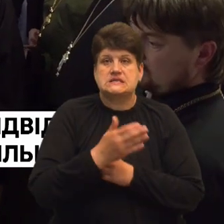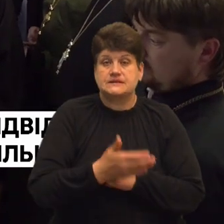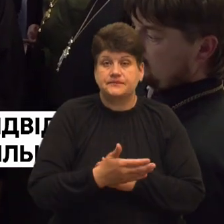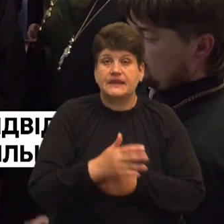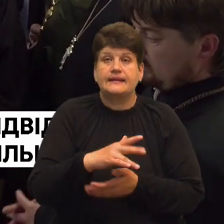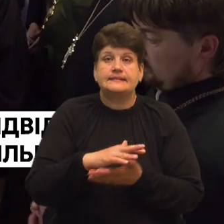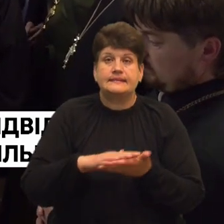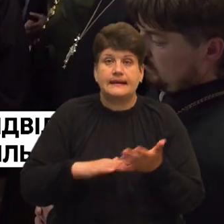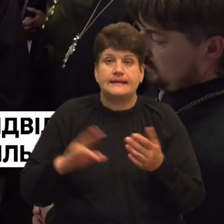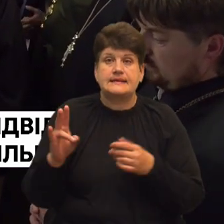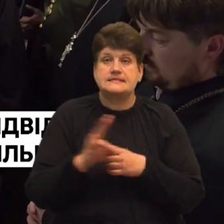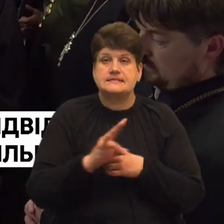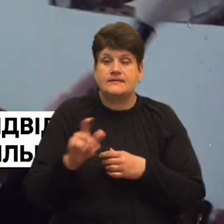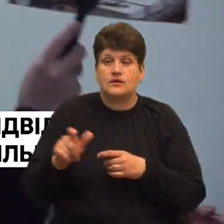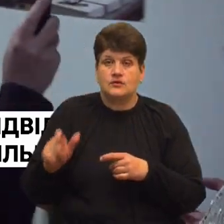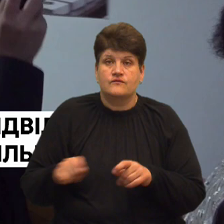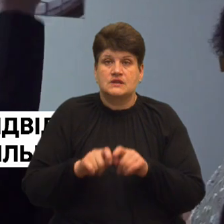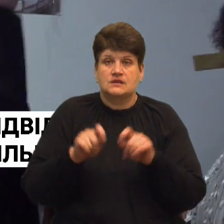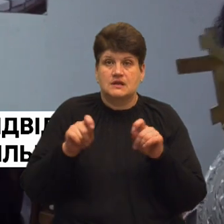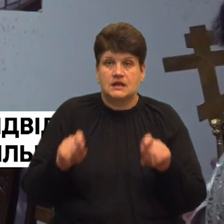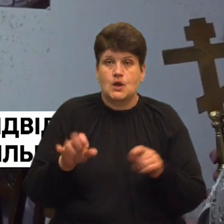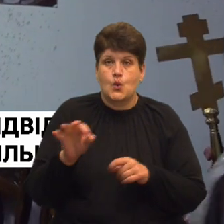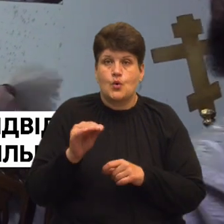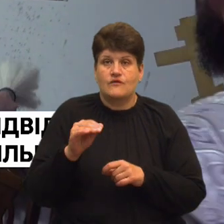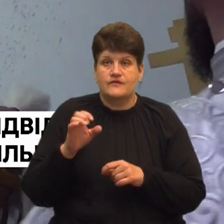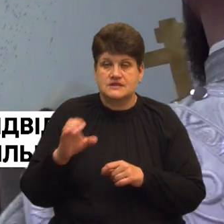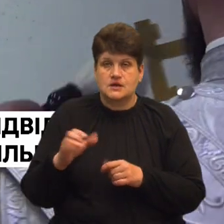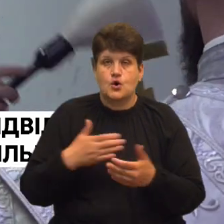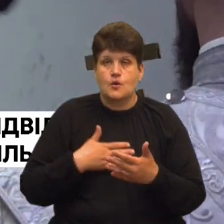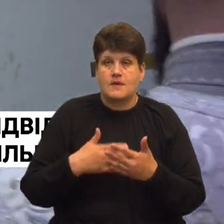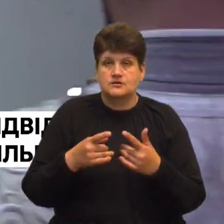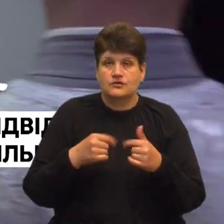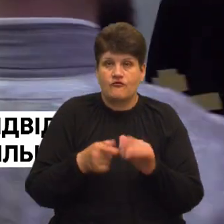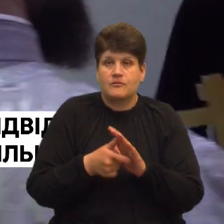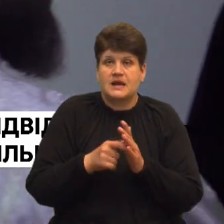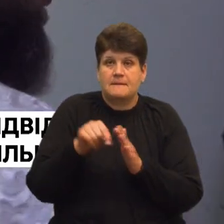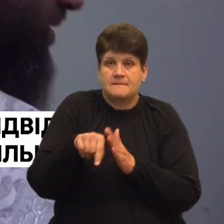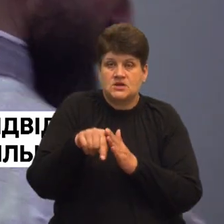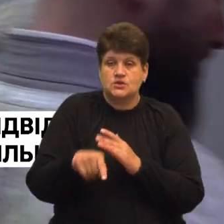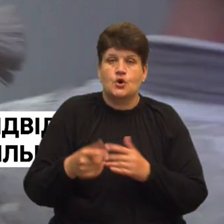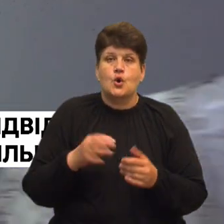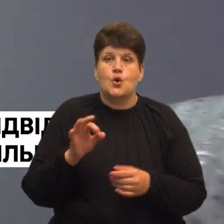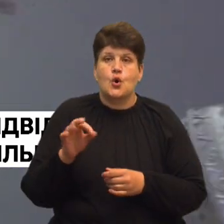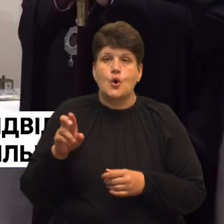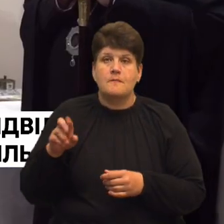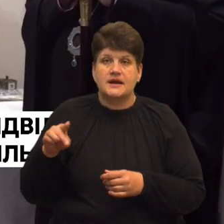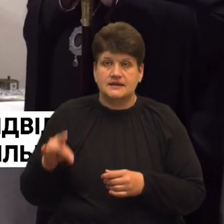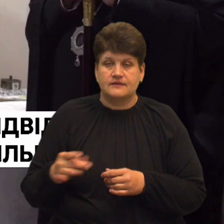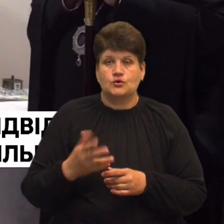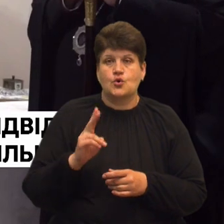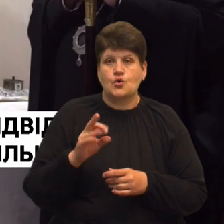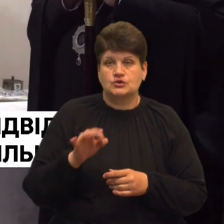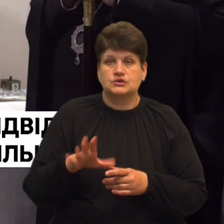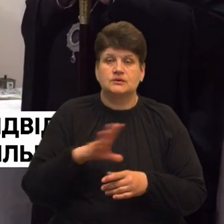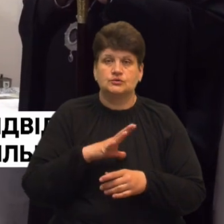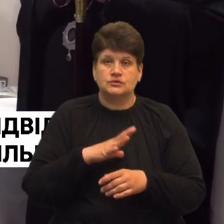священнослужителі відкрили та освятили офіс громадської організації «Елеос» у приміщенні кооперативного коледжу. Її очолюватиме прото-Єрей Православної